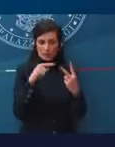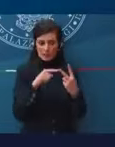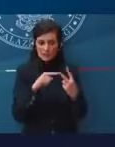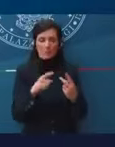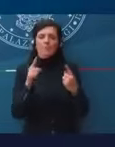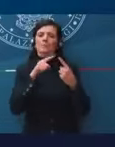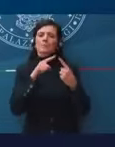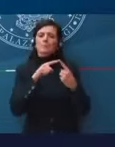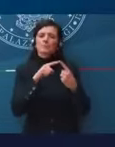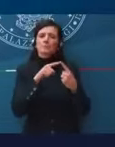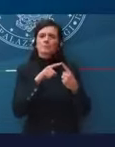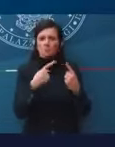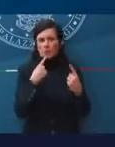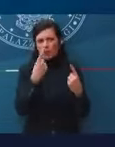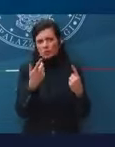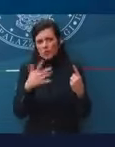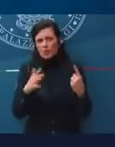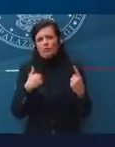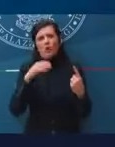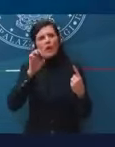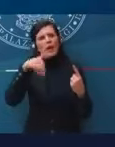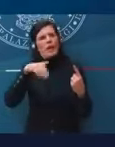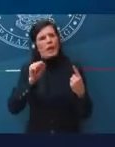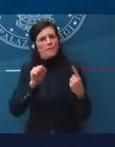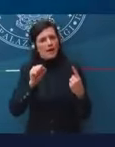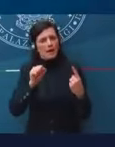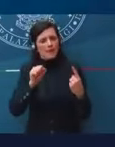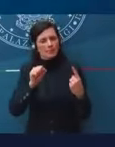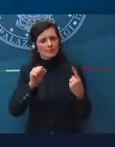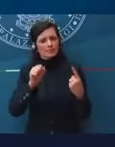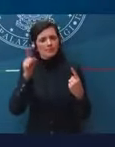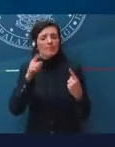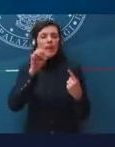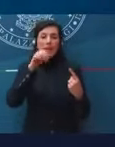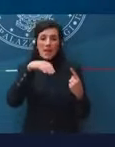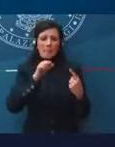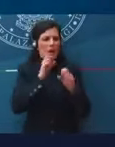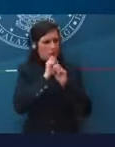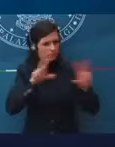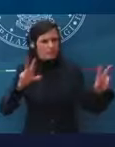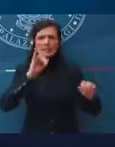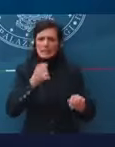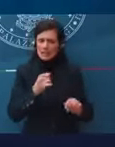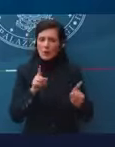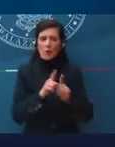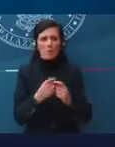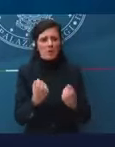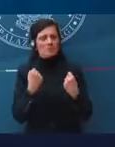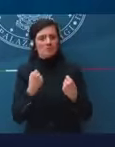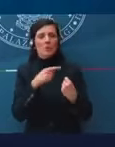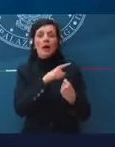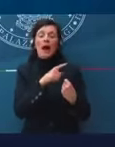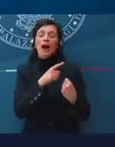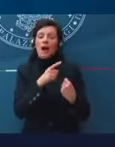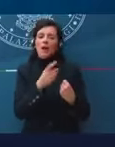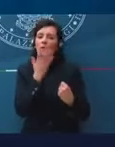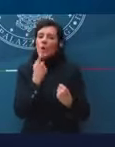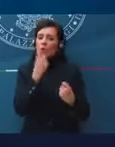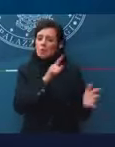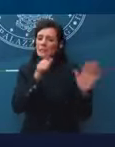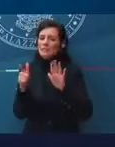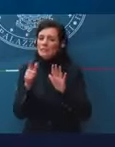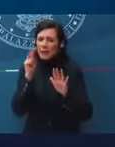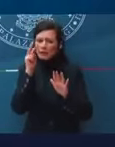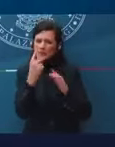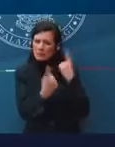La prima è sull'EMA. detto un po', la pronuncia dell'EMA era incoraggiante, però si prendeva una settimana per guardare quei casi. Naturalmente